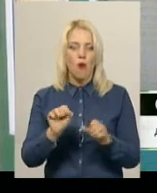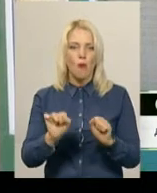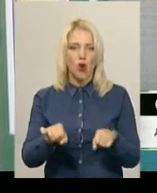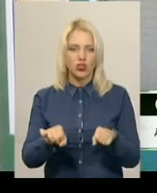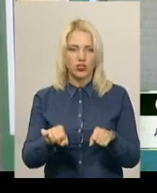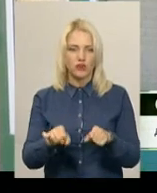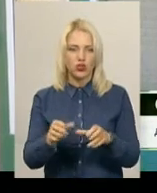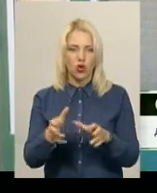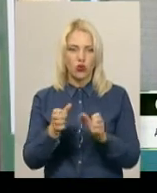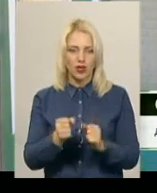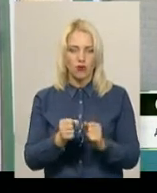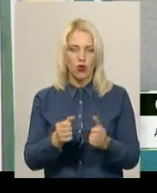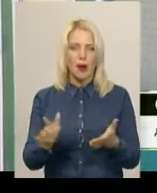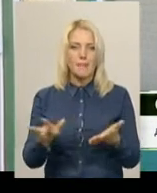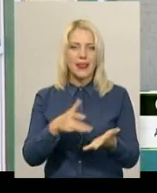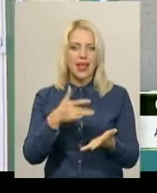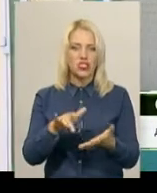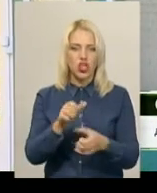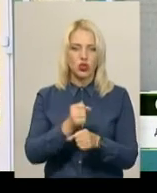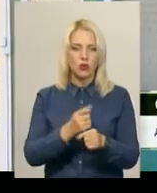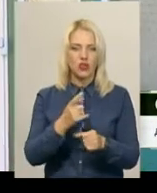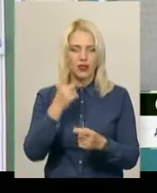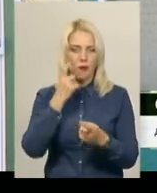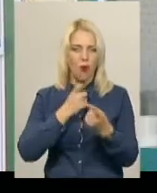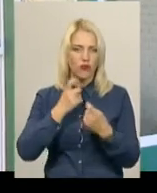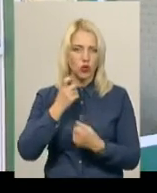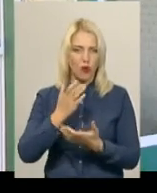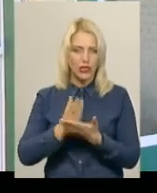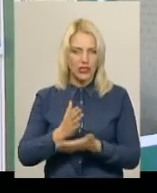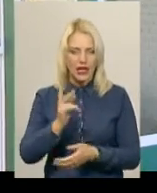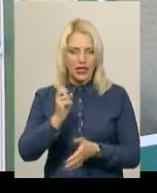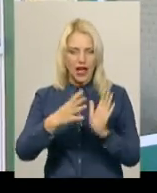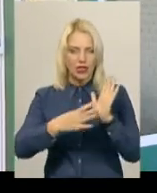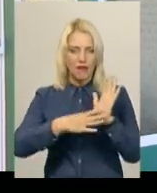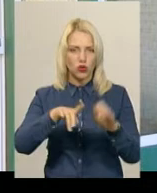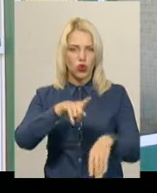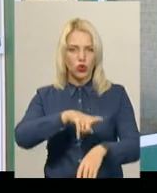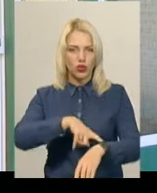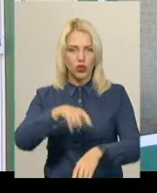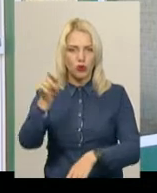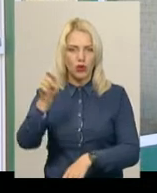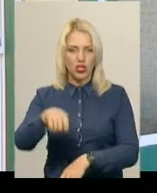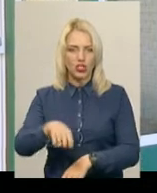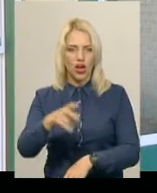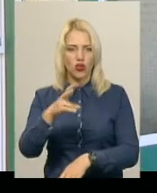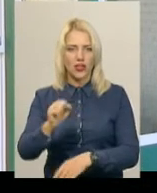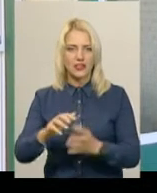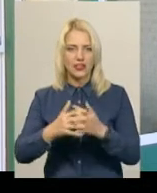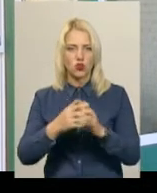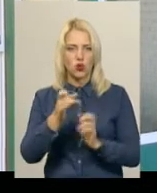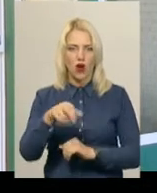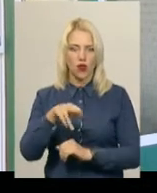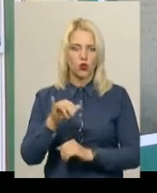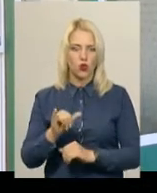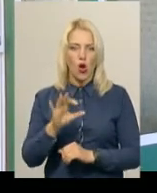отримую планшет робочий, на який приходять повідомлення. І на 9-ту годину приїжджаю сюди до сільської ради